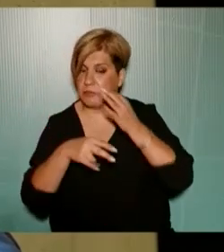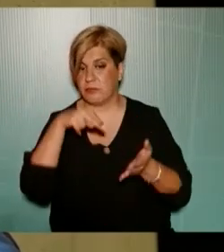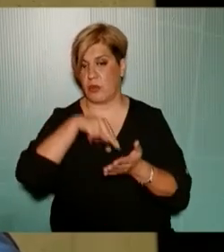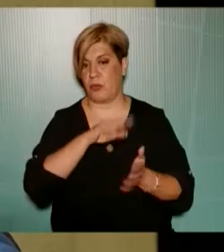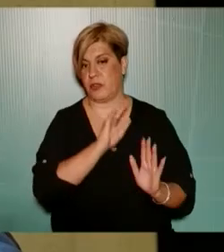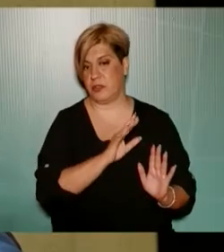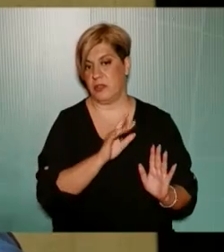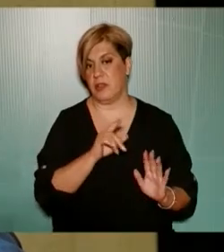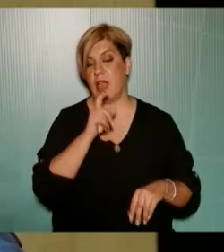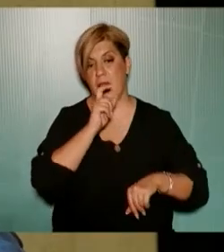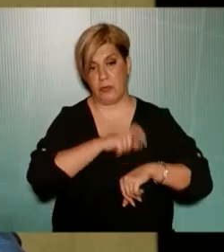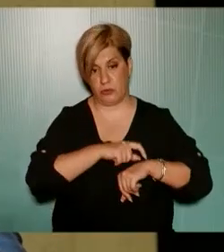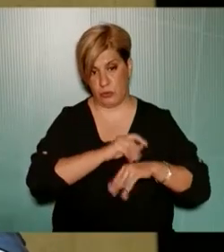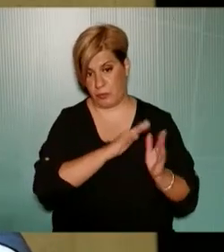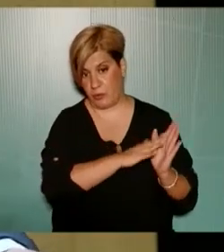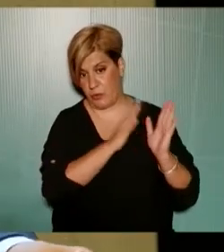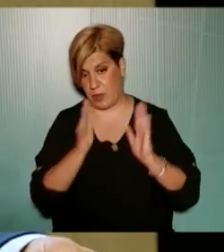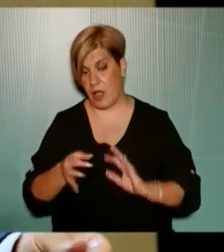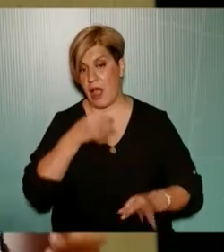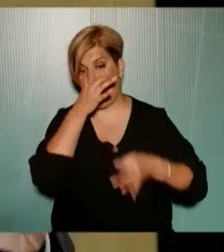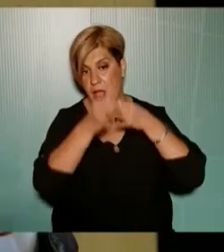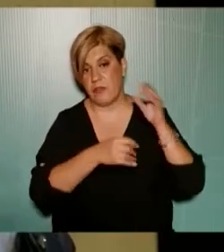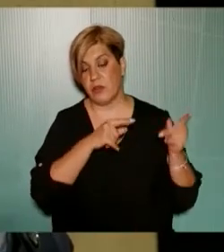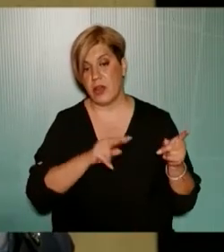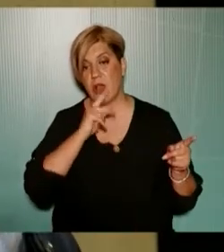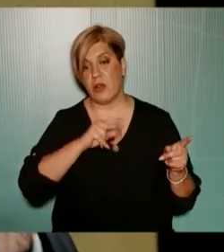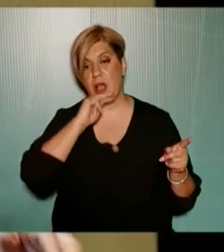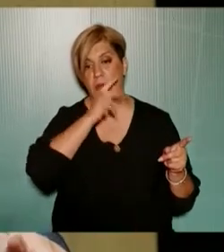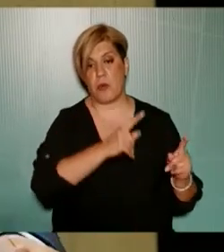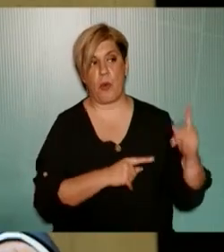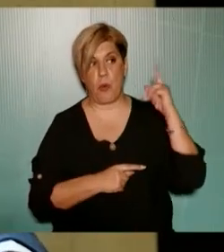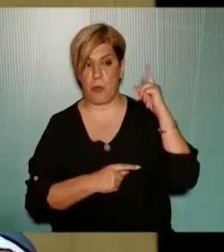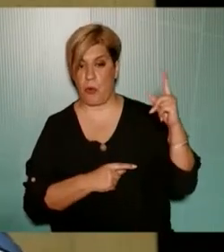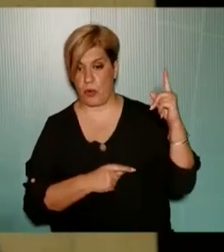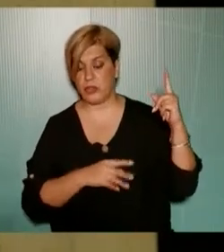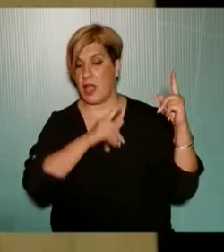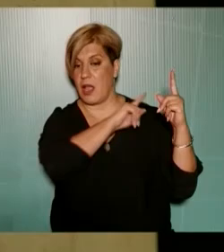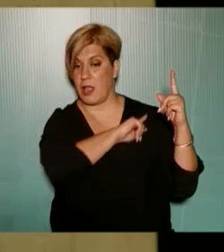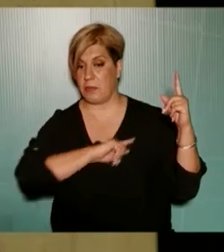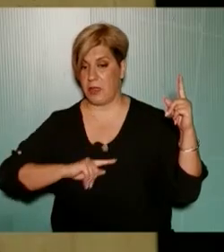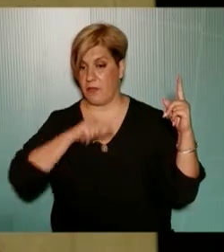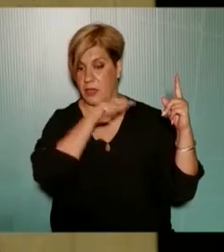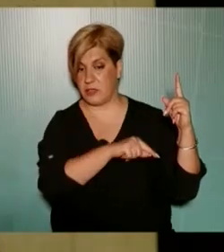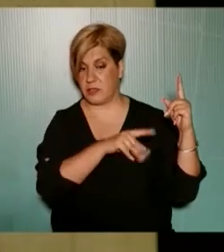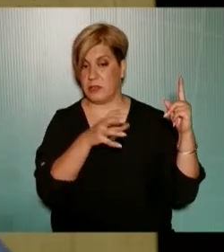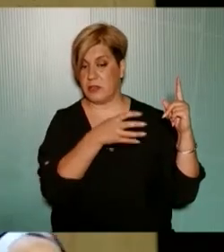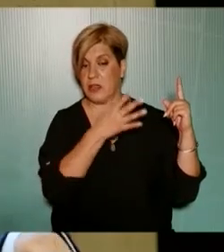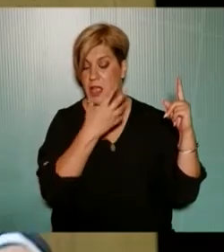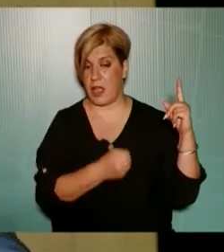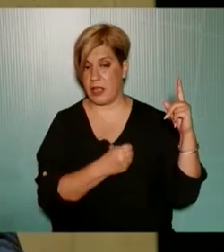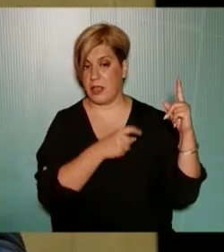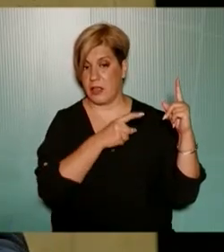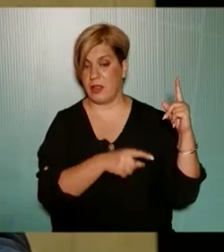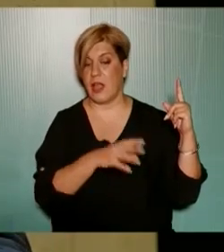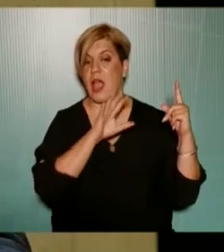προς το παρόν επειδή κάνατε την αναφορά έχω να σας πω ότι είστε ο μόνος επικεφαλής παράταξης που έχει βγει